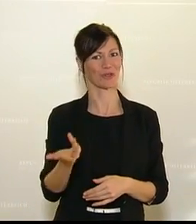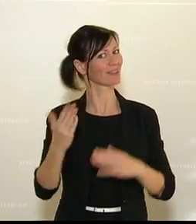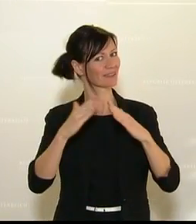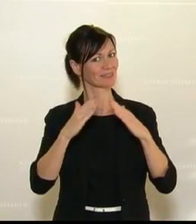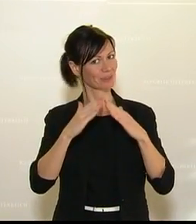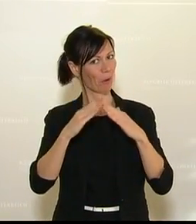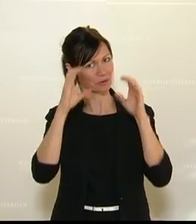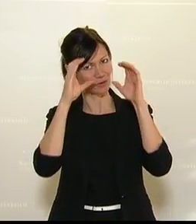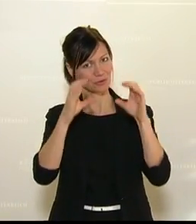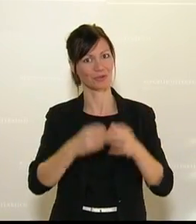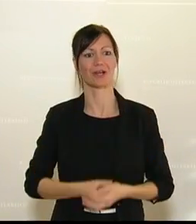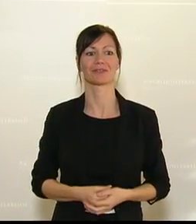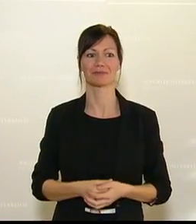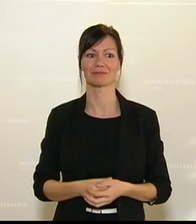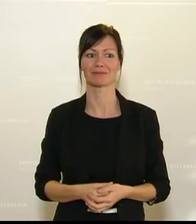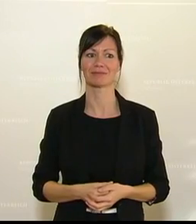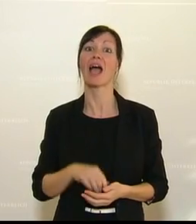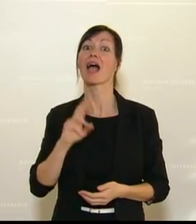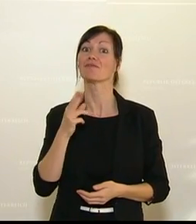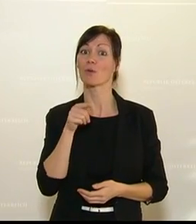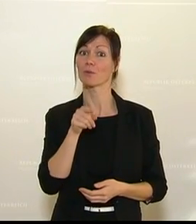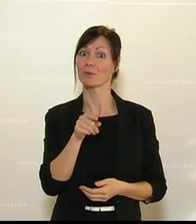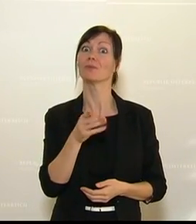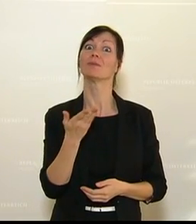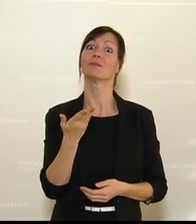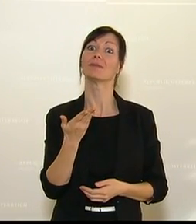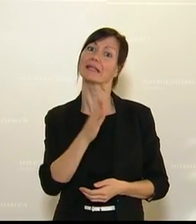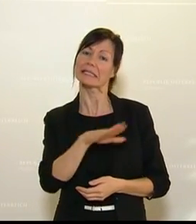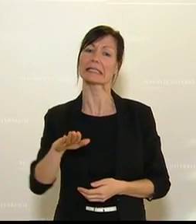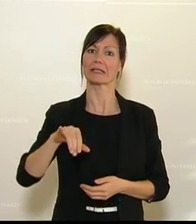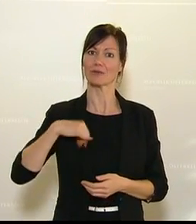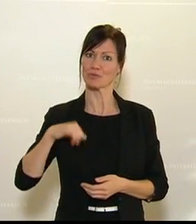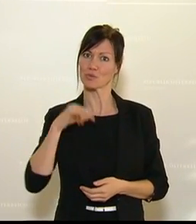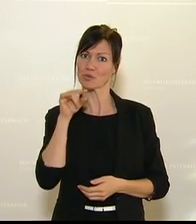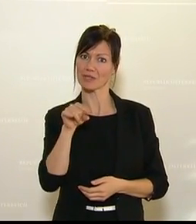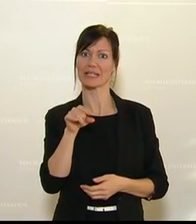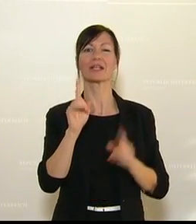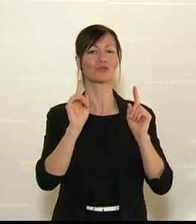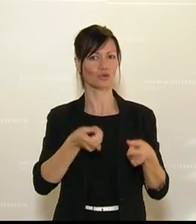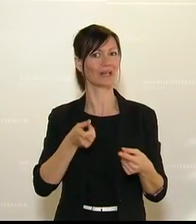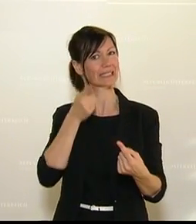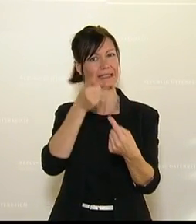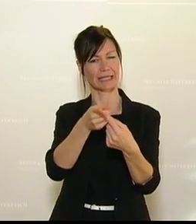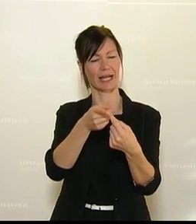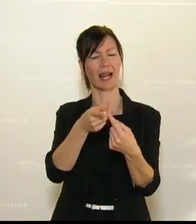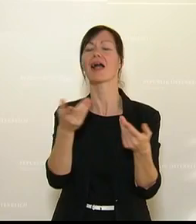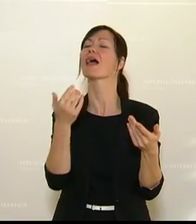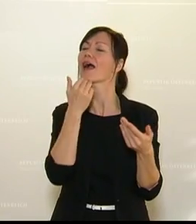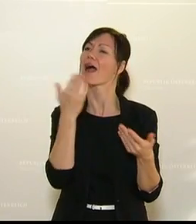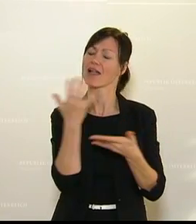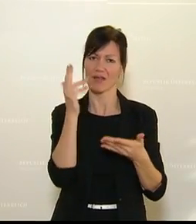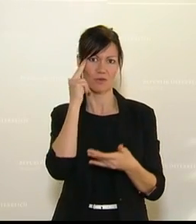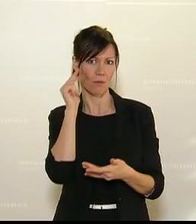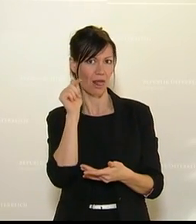Bildschirmen, denn Sie sind es, die im Zentrum all unserer Überlegungen stehen